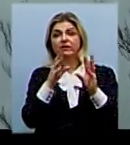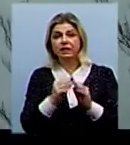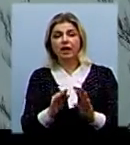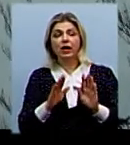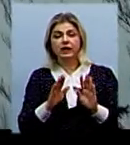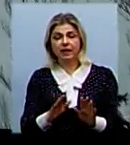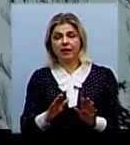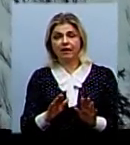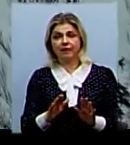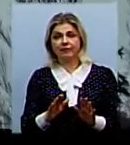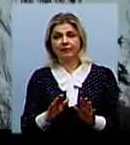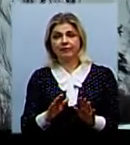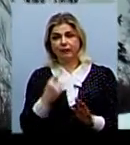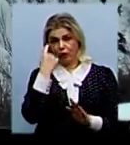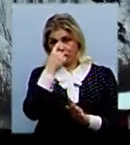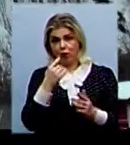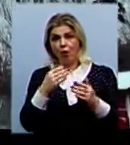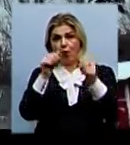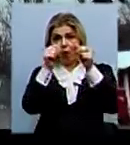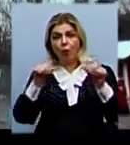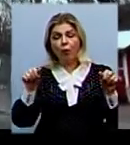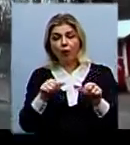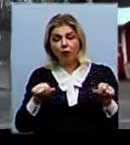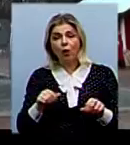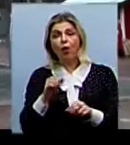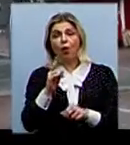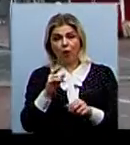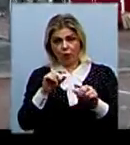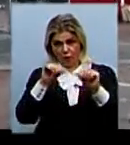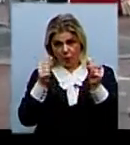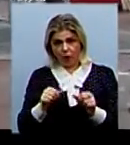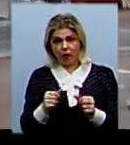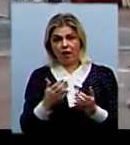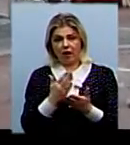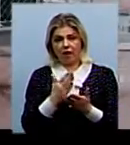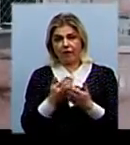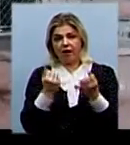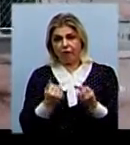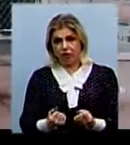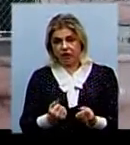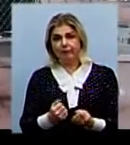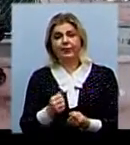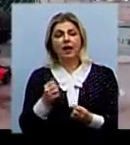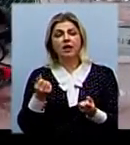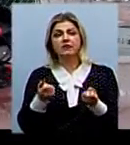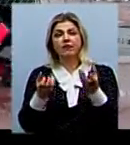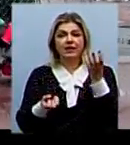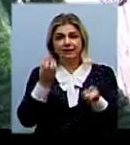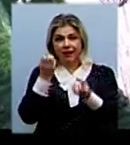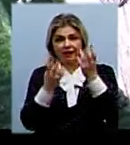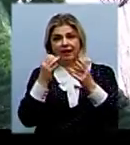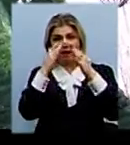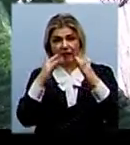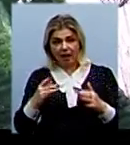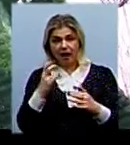зовнішній контур є таким важким. Кількість світлових об'єктів на ялинці,